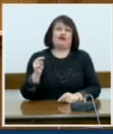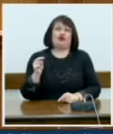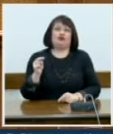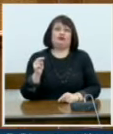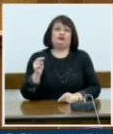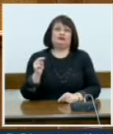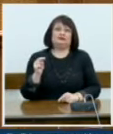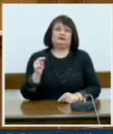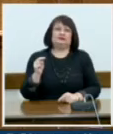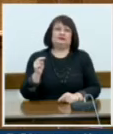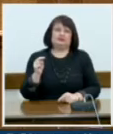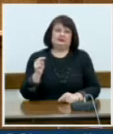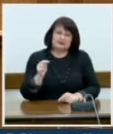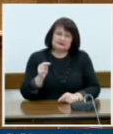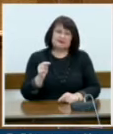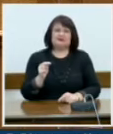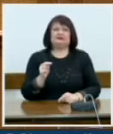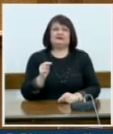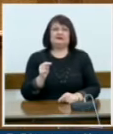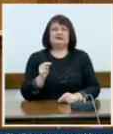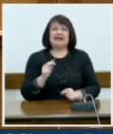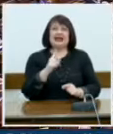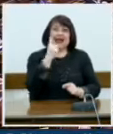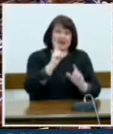ακόμα για κάθε μέλος της οικογένειάς τους.